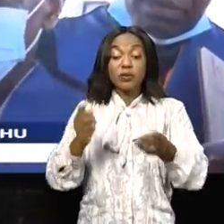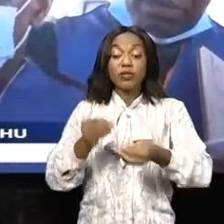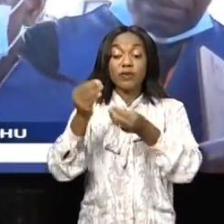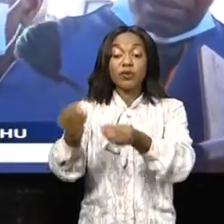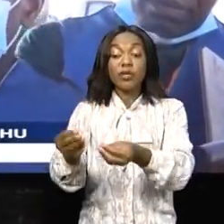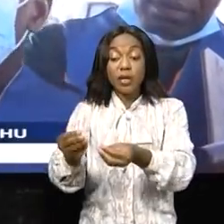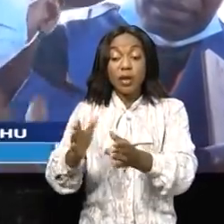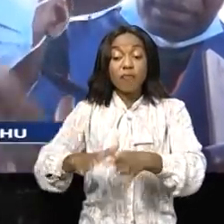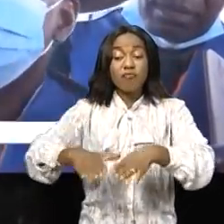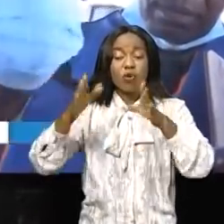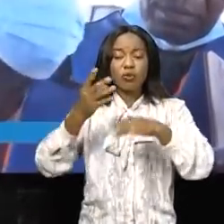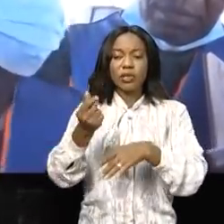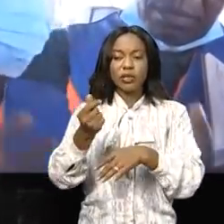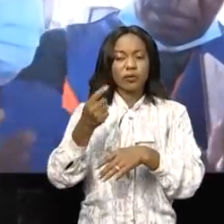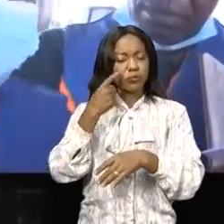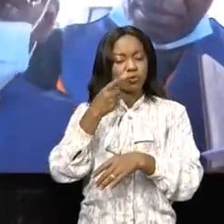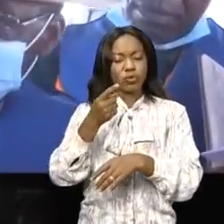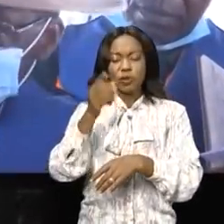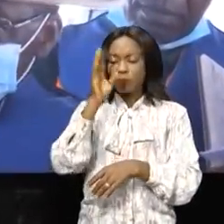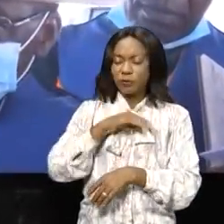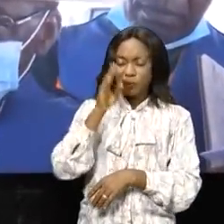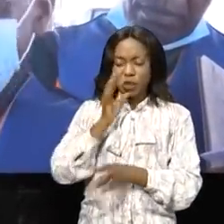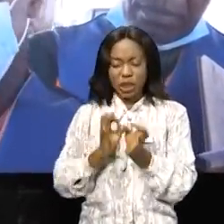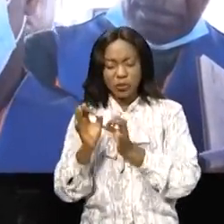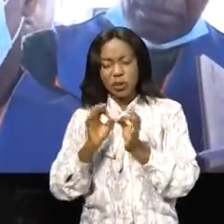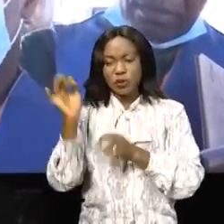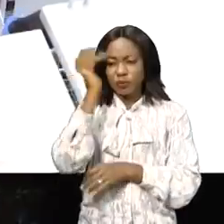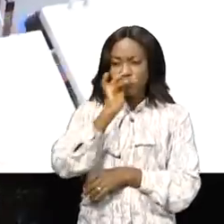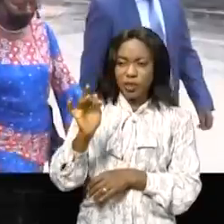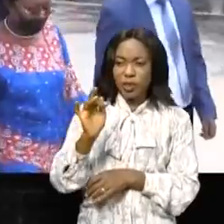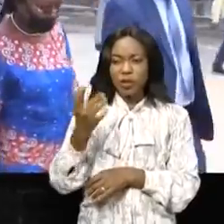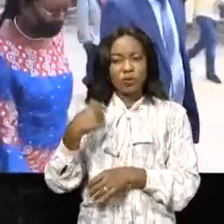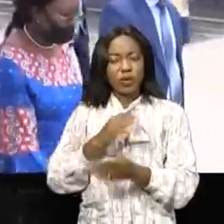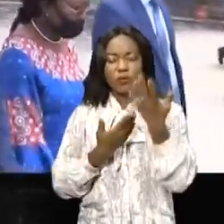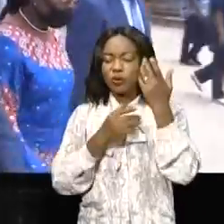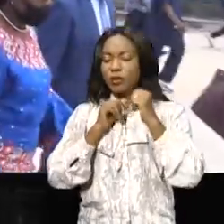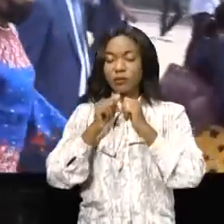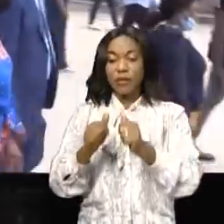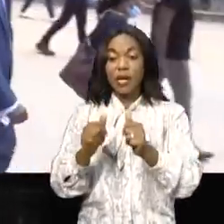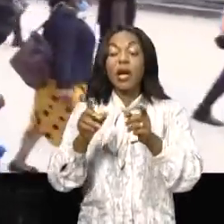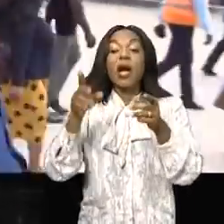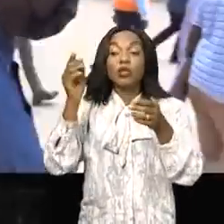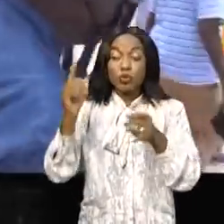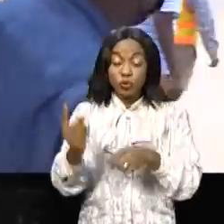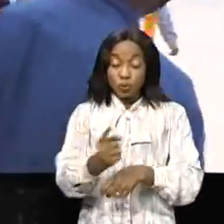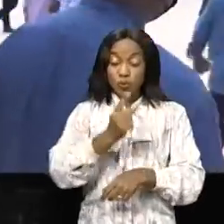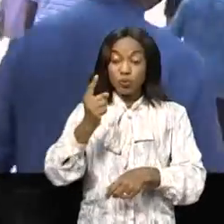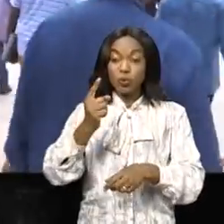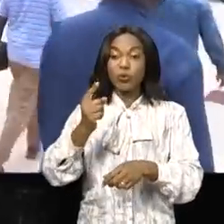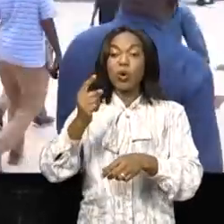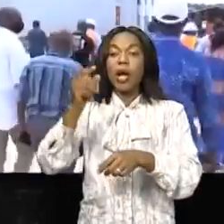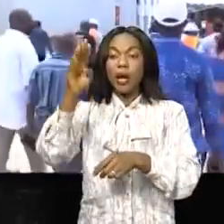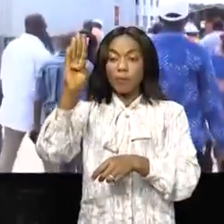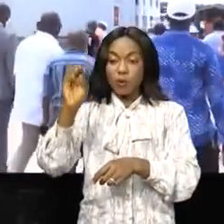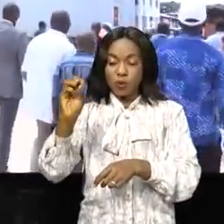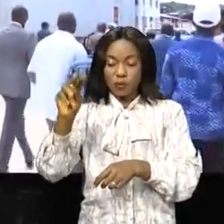que vous, et nous n'avons reçu que des explications, qu'on n avait pas besoin. Toujours à Beaumont, le conseil d'administration du FPI a aussi évalué